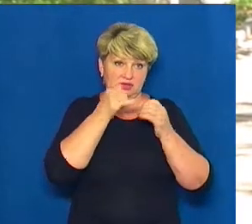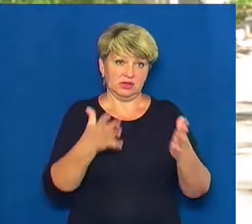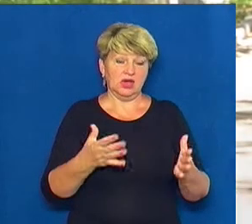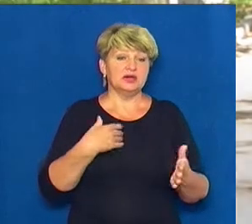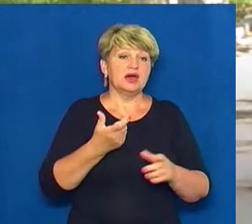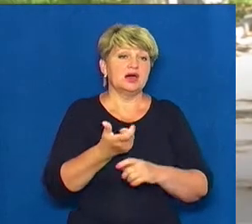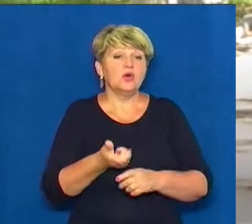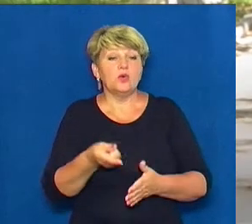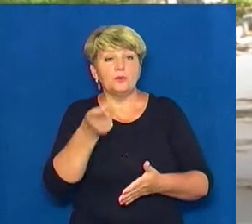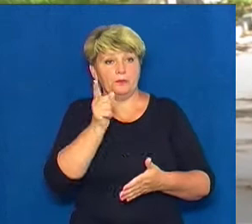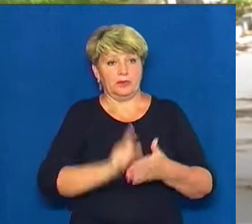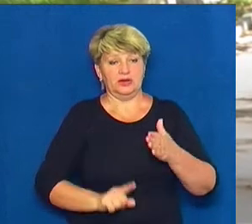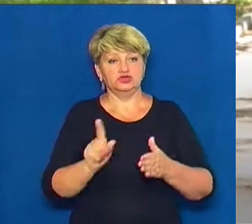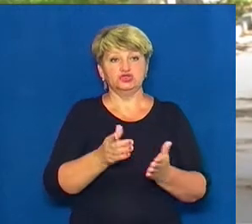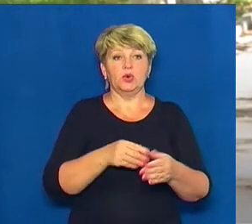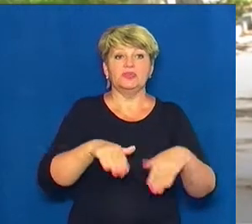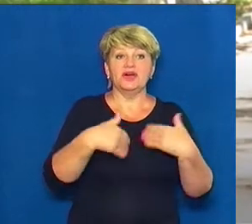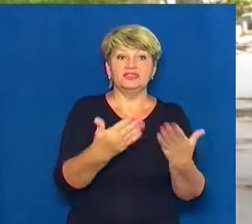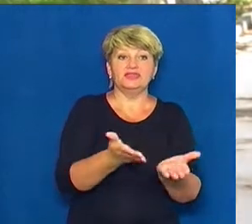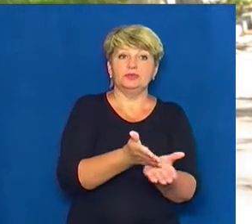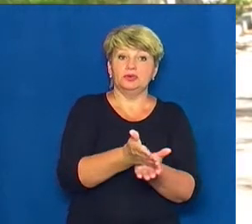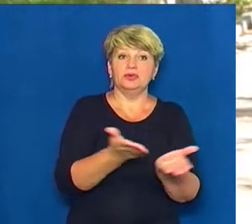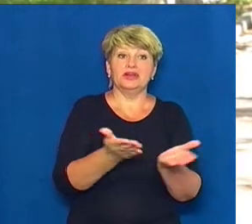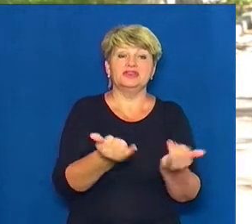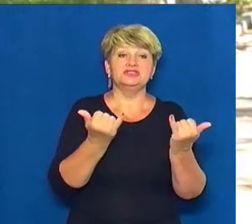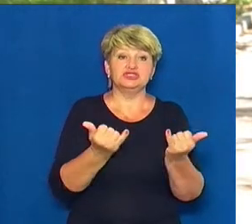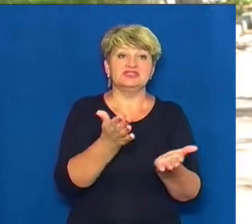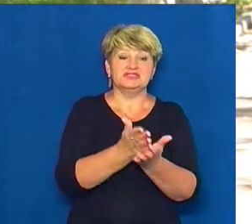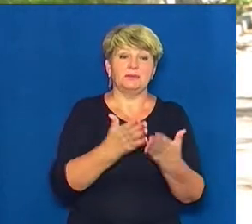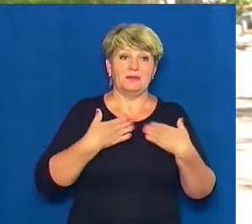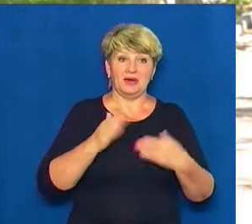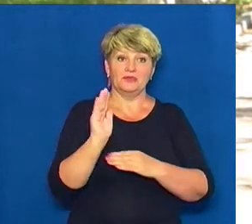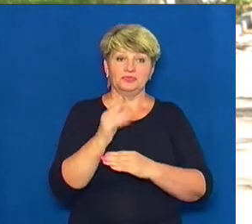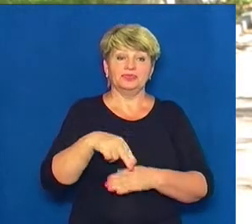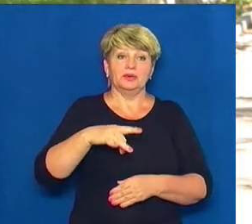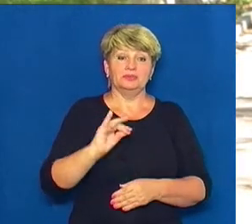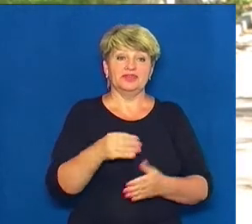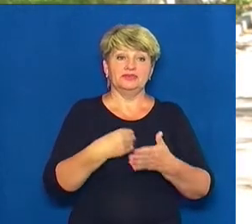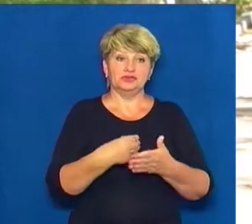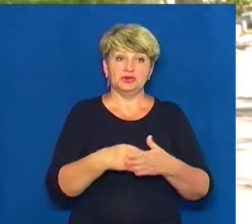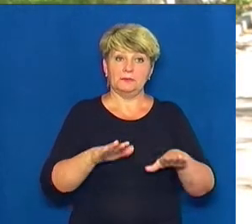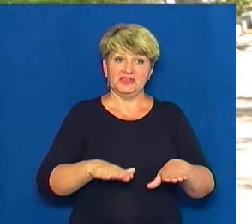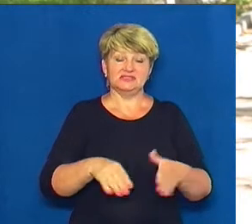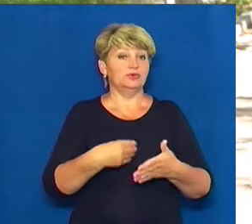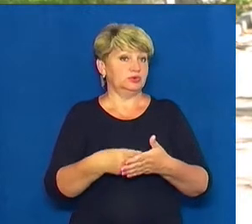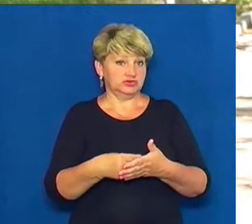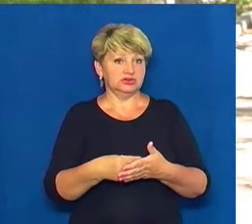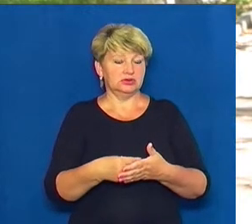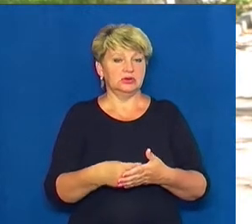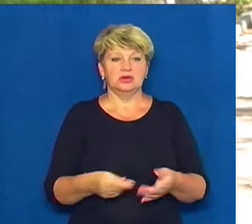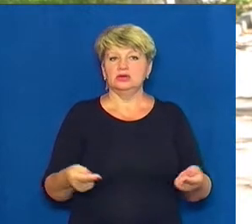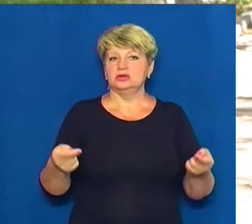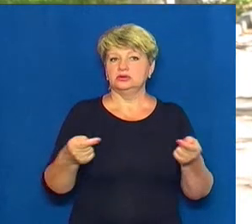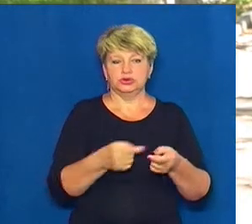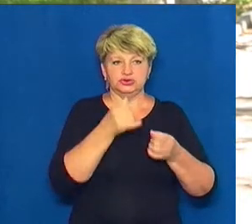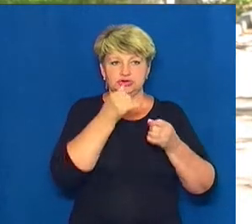надавати ті послуги, які зараз надаються моїй дитині при фінансуванні з міського бюджету, точно не зможуть.